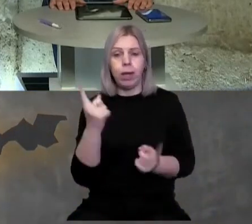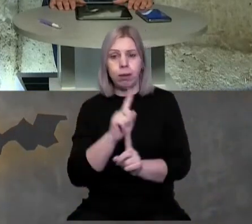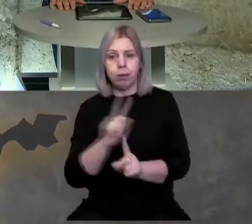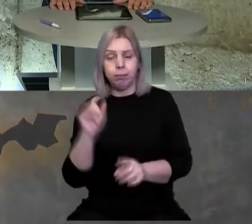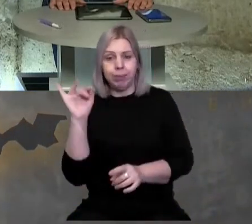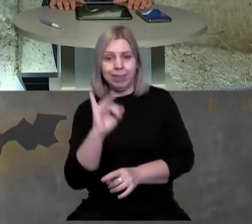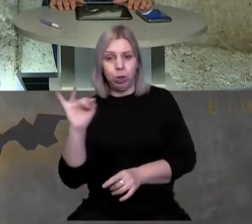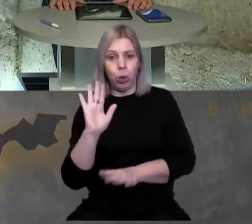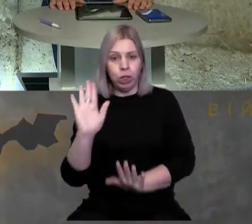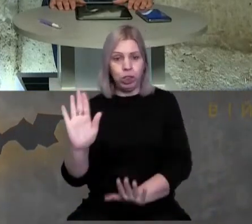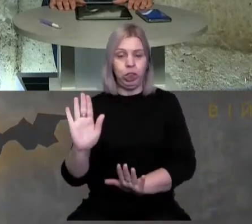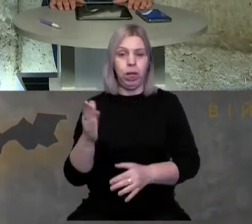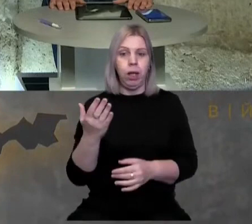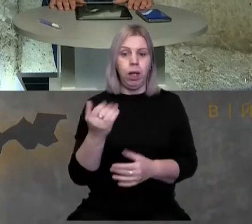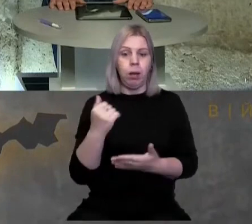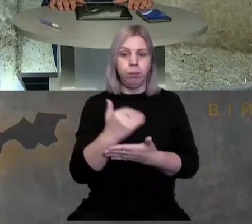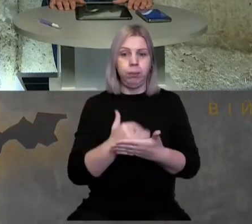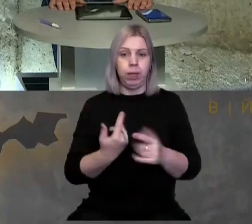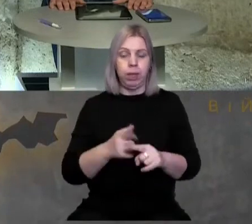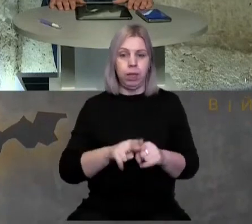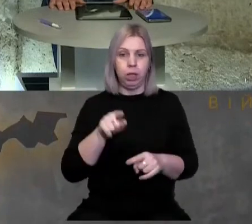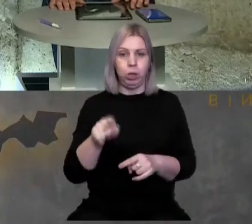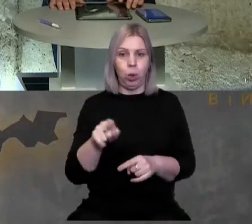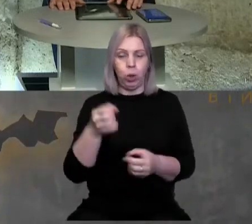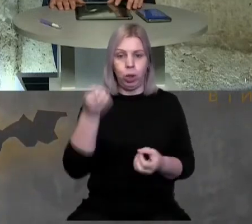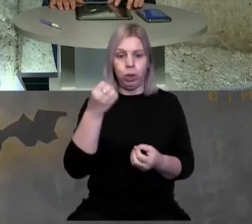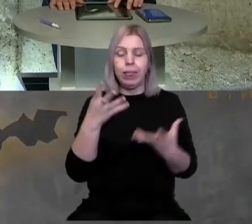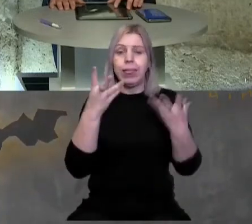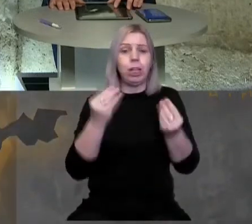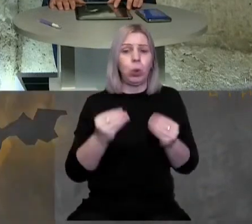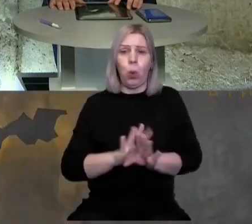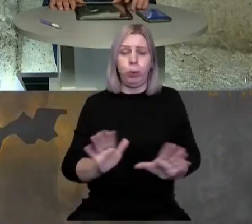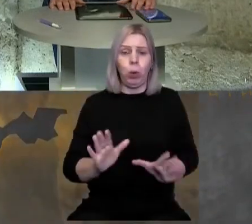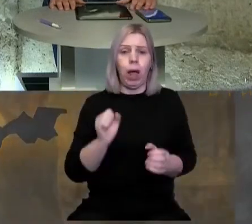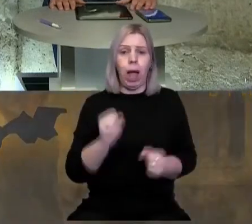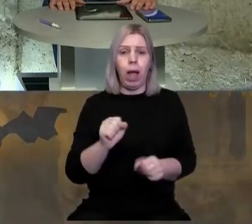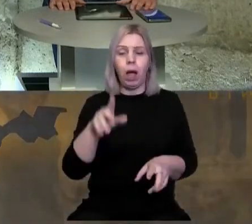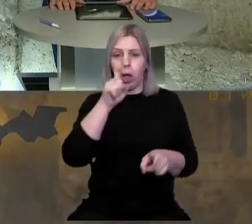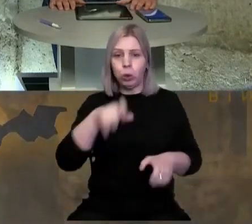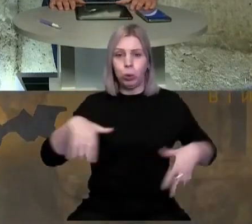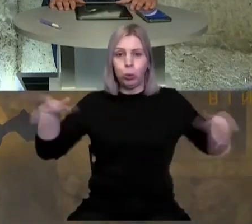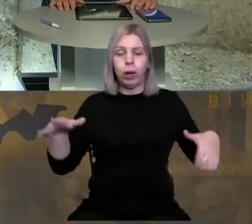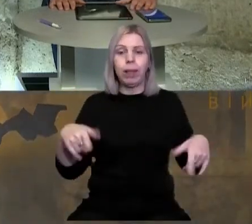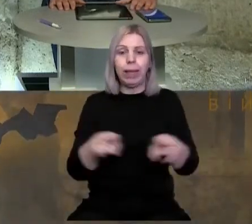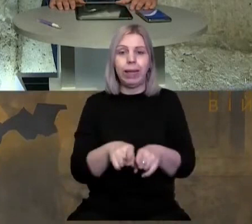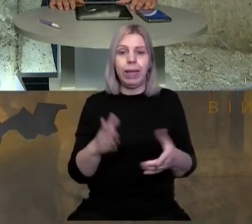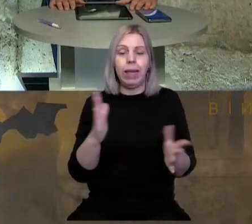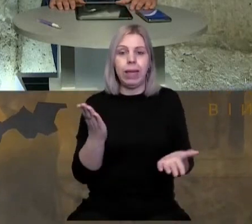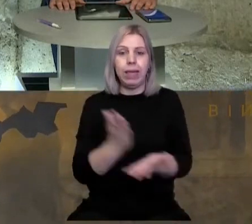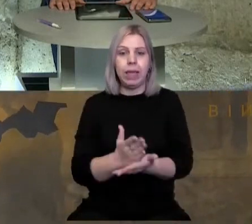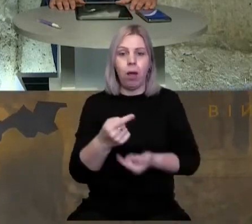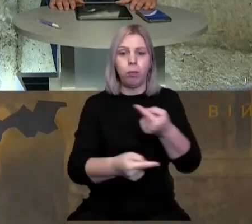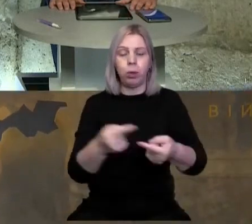постатям цієї, не скульптури, а Турле як такий, який є і